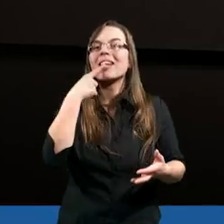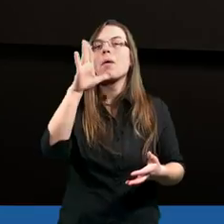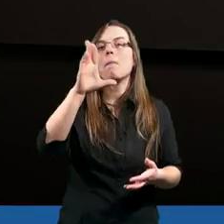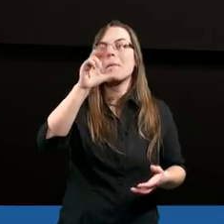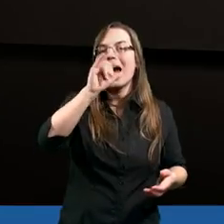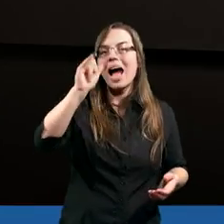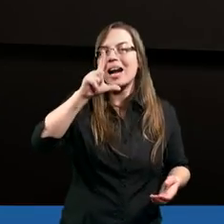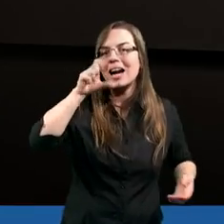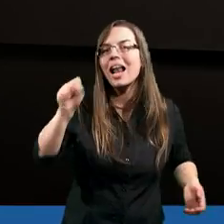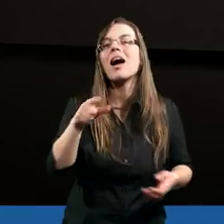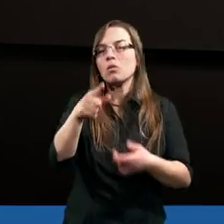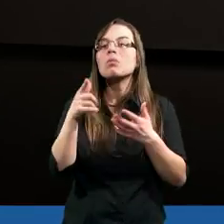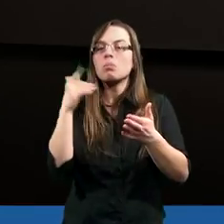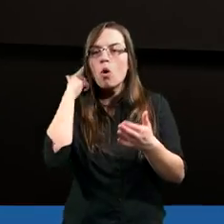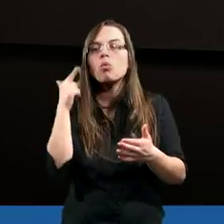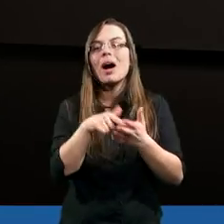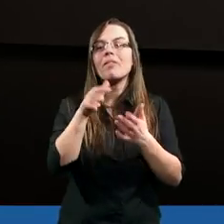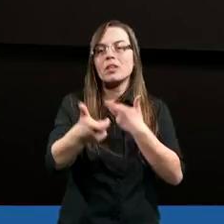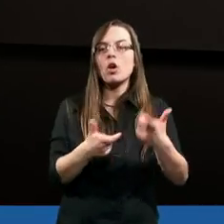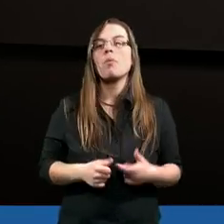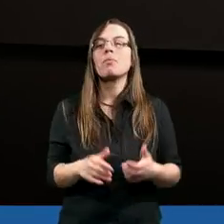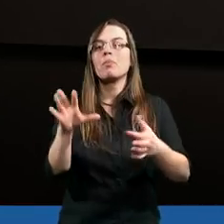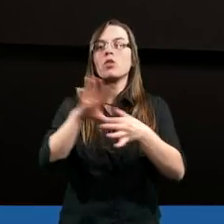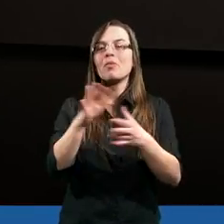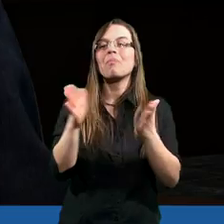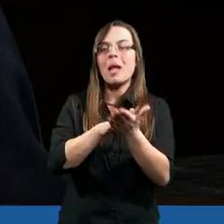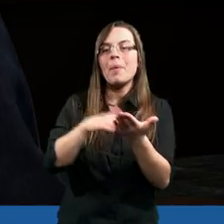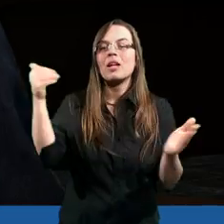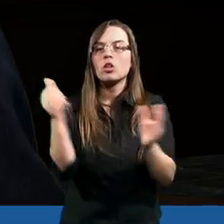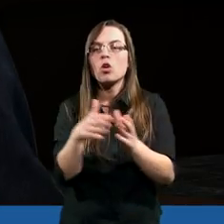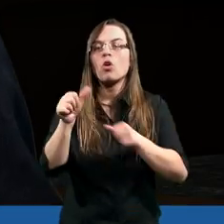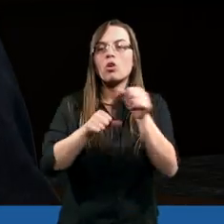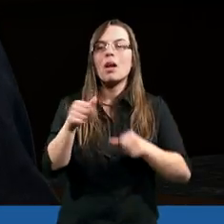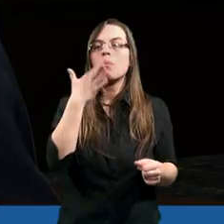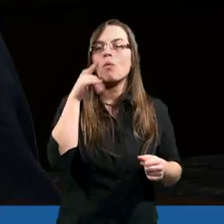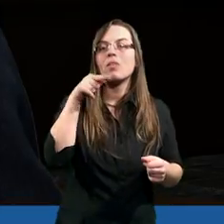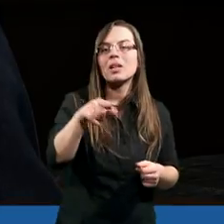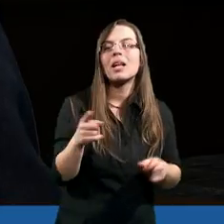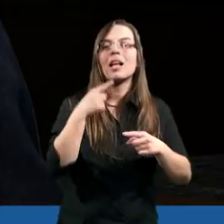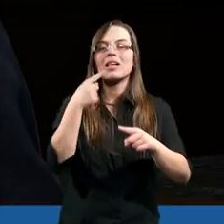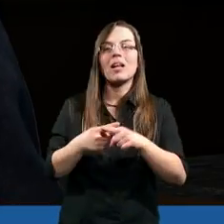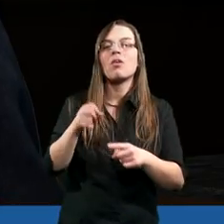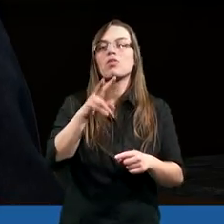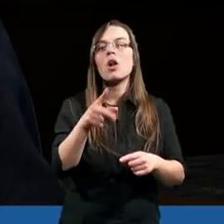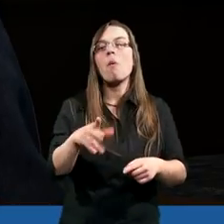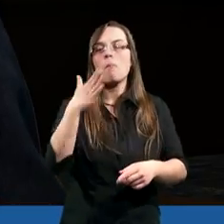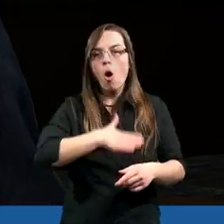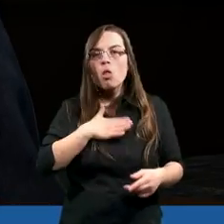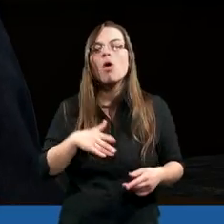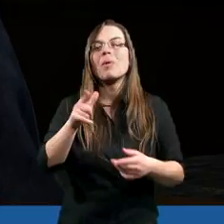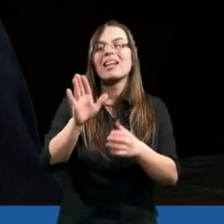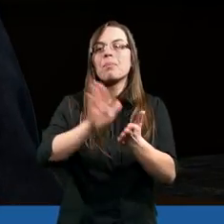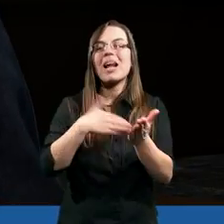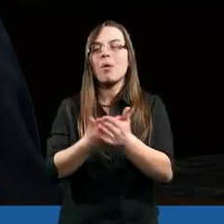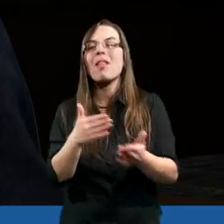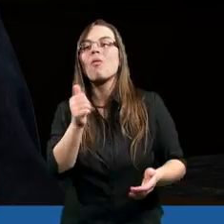Braila list do Efezjan i posłuchajmy właśnie. przekładu Biblii tysiąclecia, bo mi ten fragment zdecydowanie się lepiej podoba od